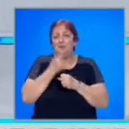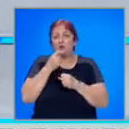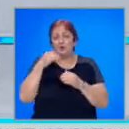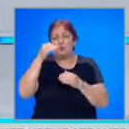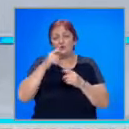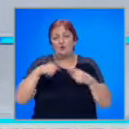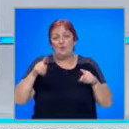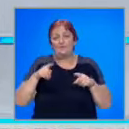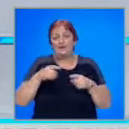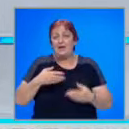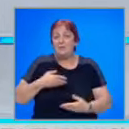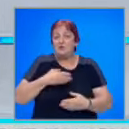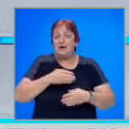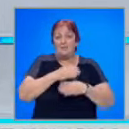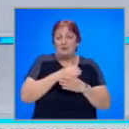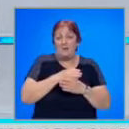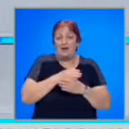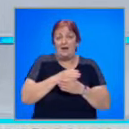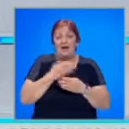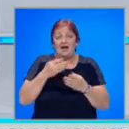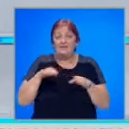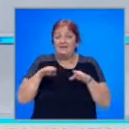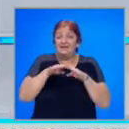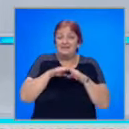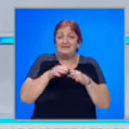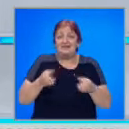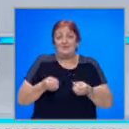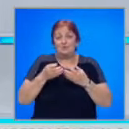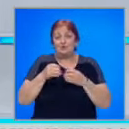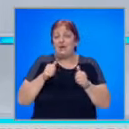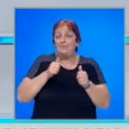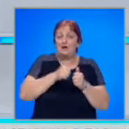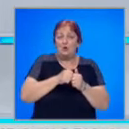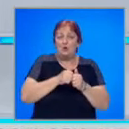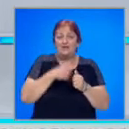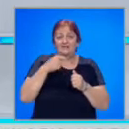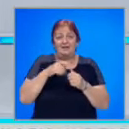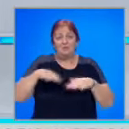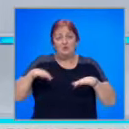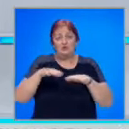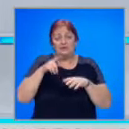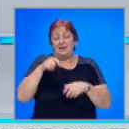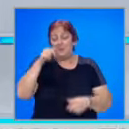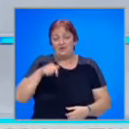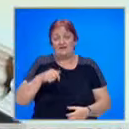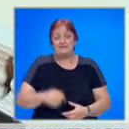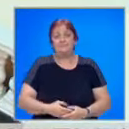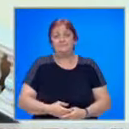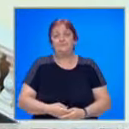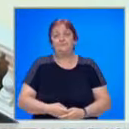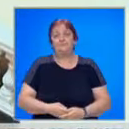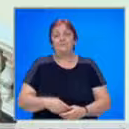да работи едно бъдеще управление и поискаха подкрепа. Какви са нагласите на възможните им партньори? Следват позициите им от днес.